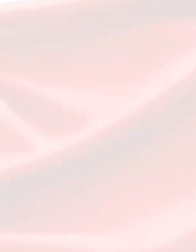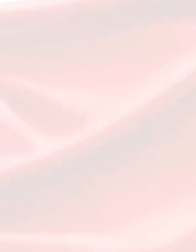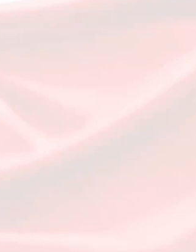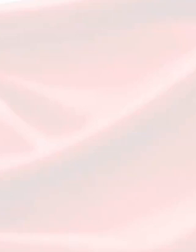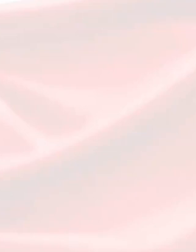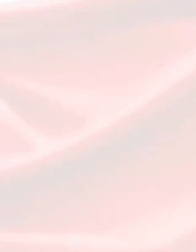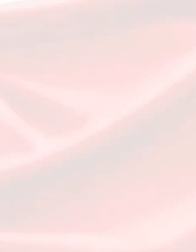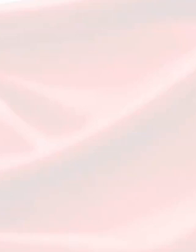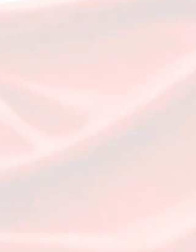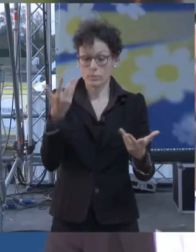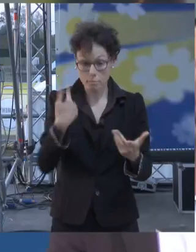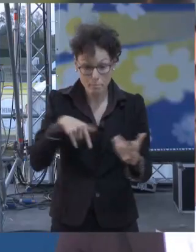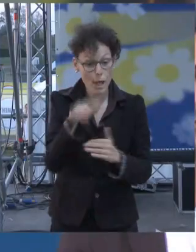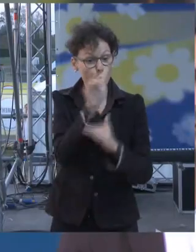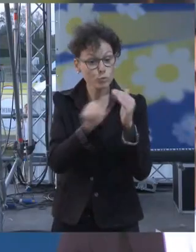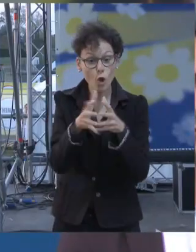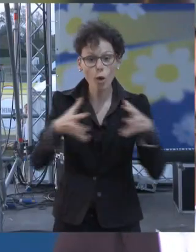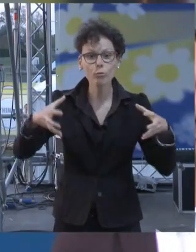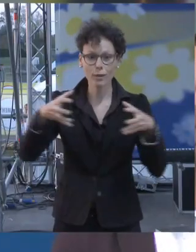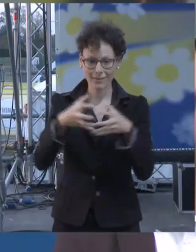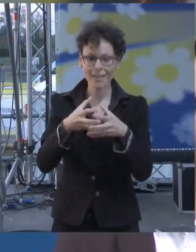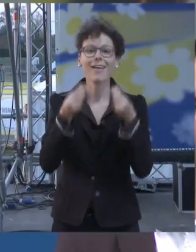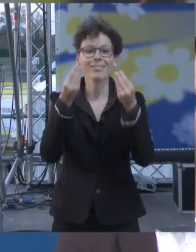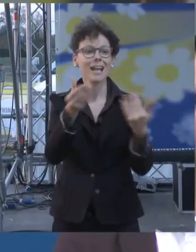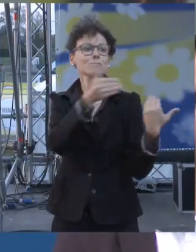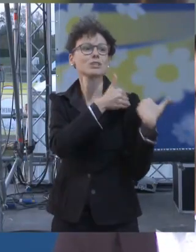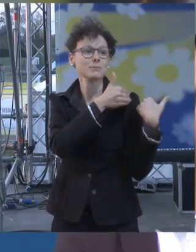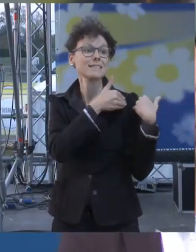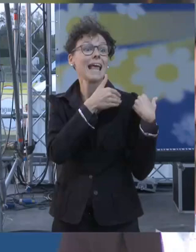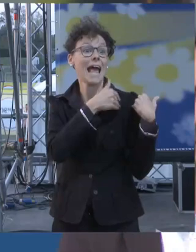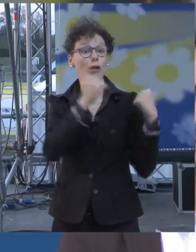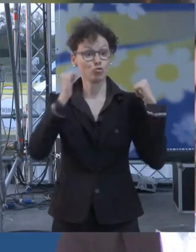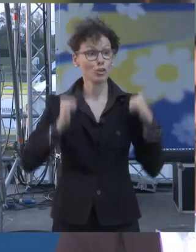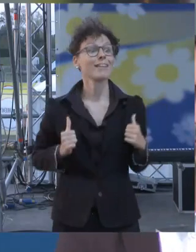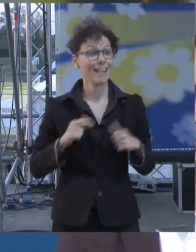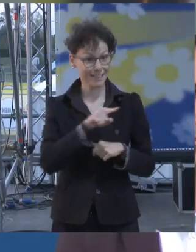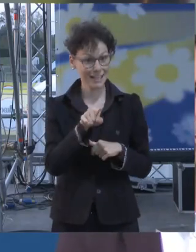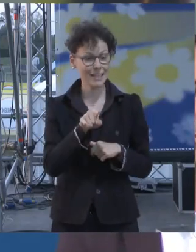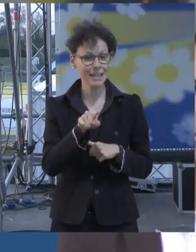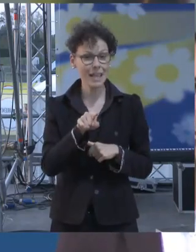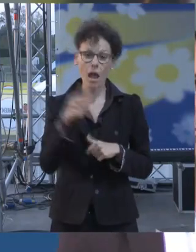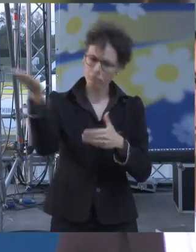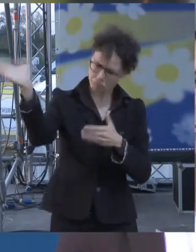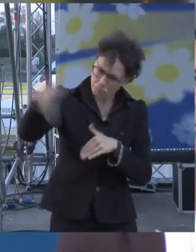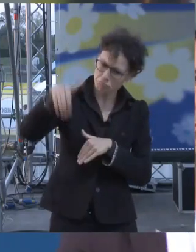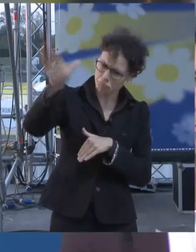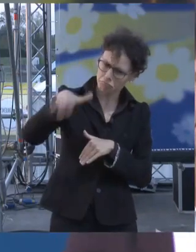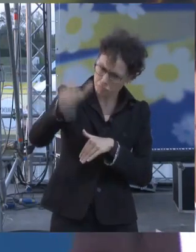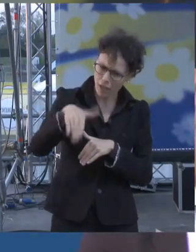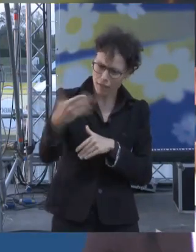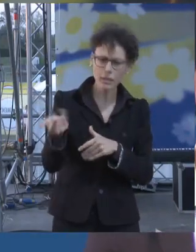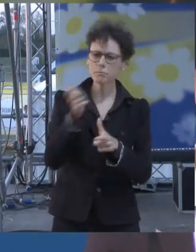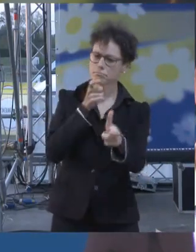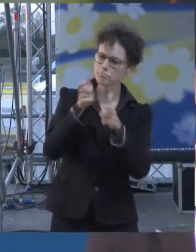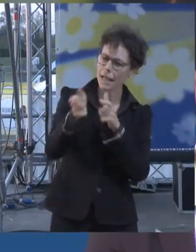ma perché noi per costruire la comunità dobbiamo responsabilizzare il cittadino e noi chiediamo al cittadino di entrare dentro le istituzioni insieme a noi e di dialogare